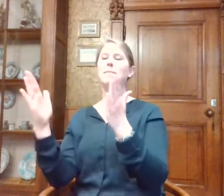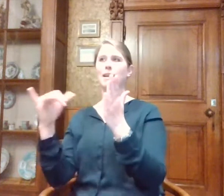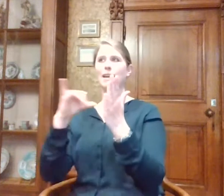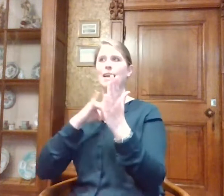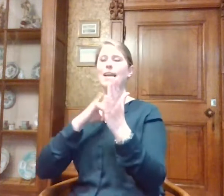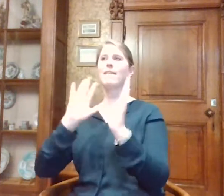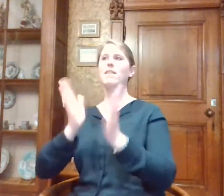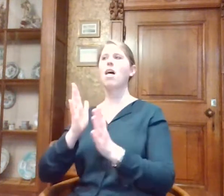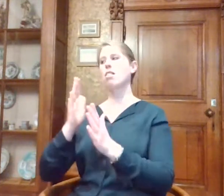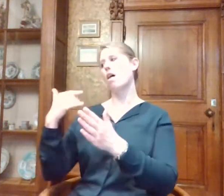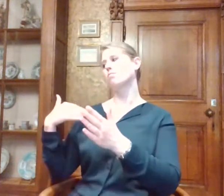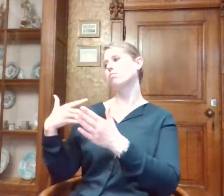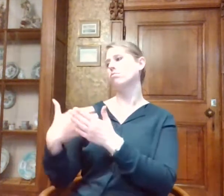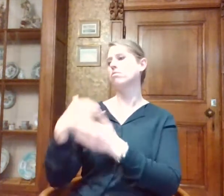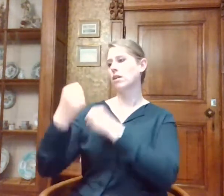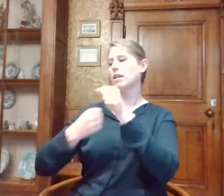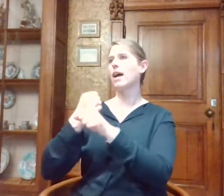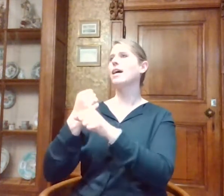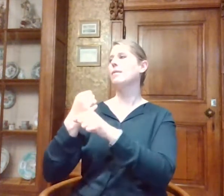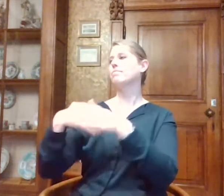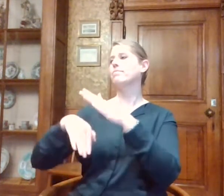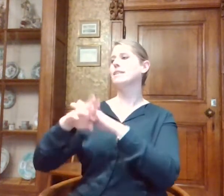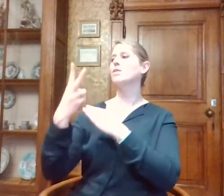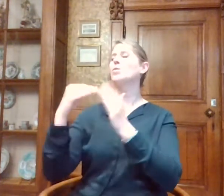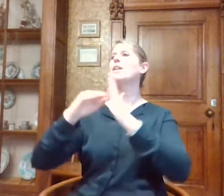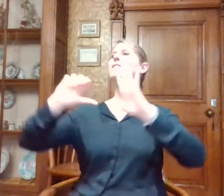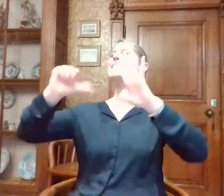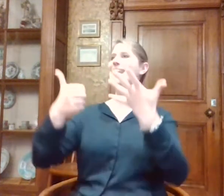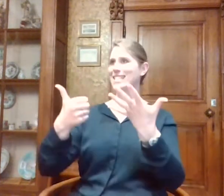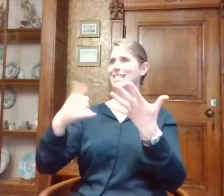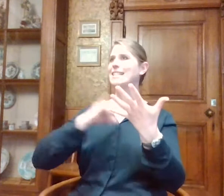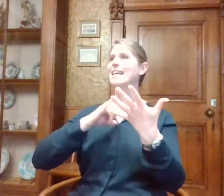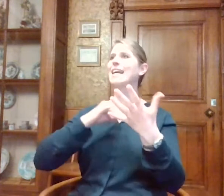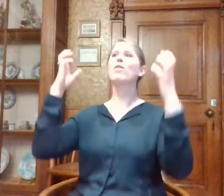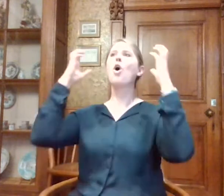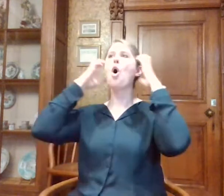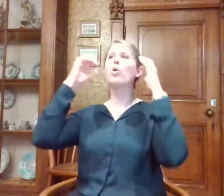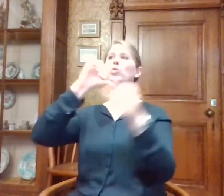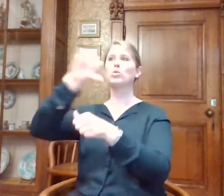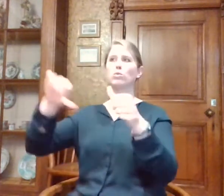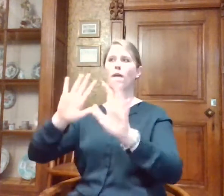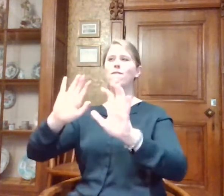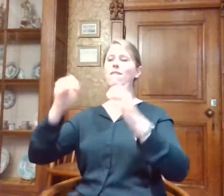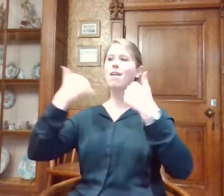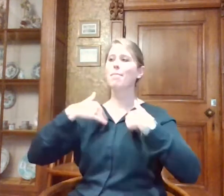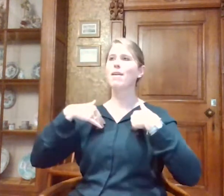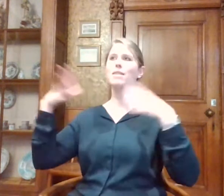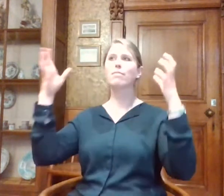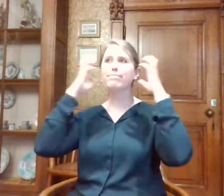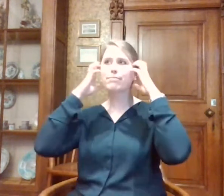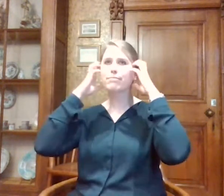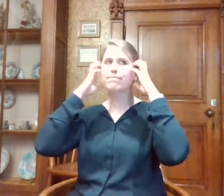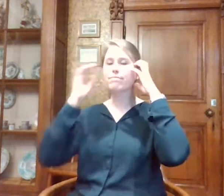2016, de audiotour. Die wordt door heel veel mensen beluisterd. Tot